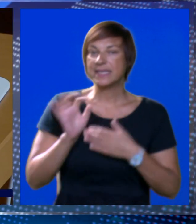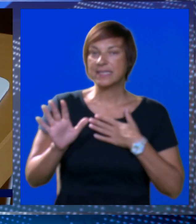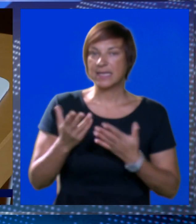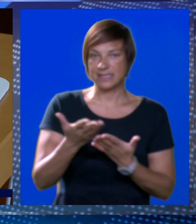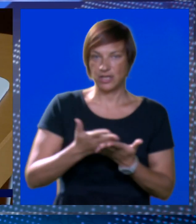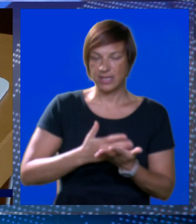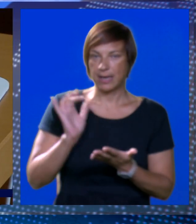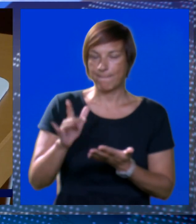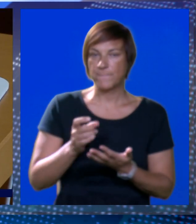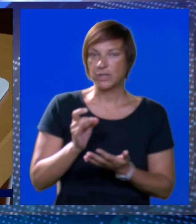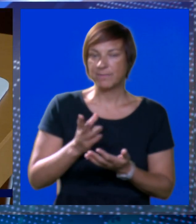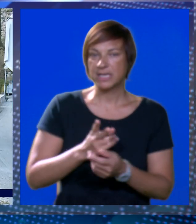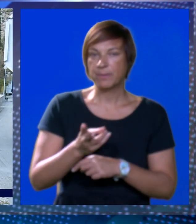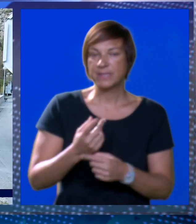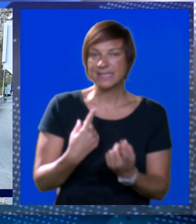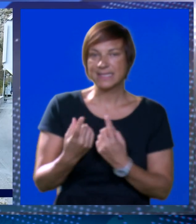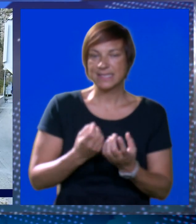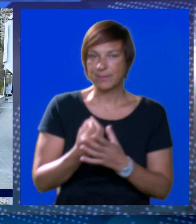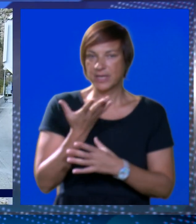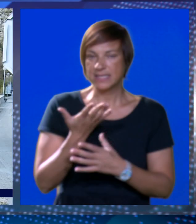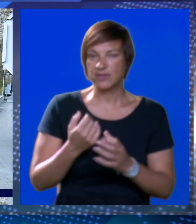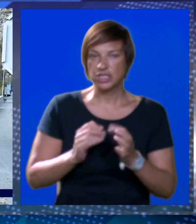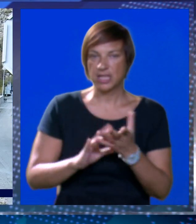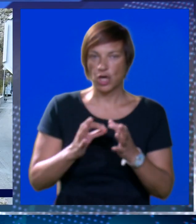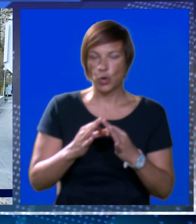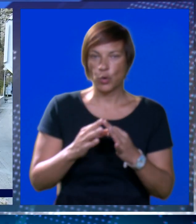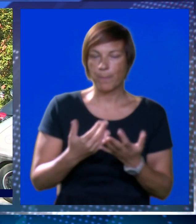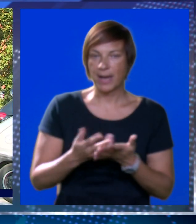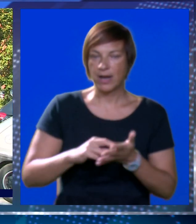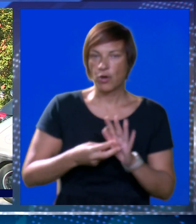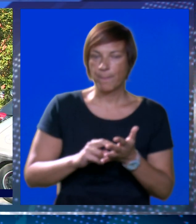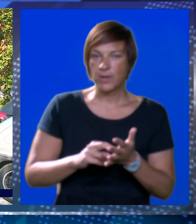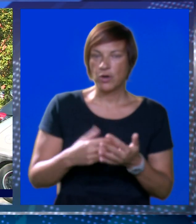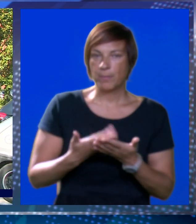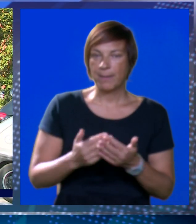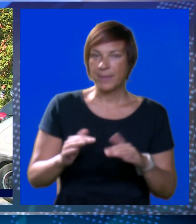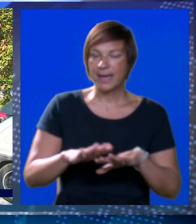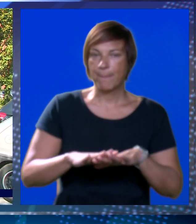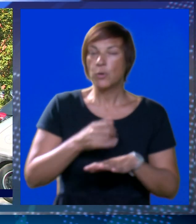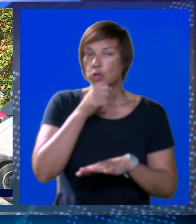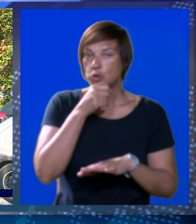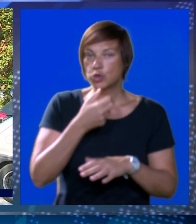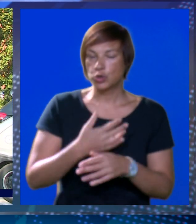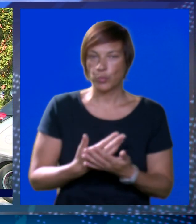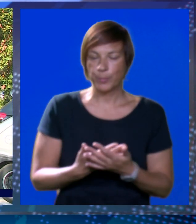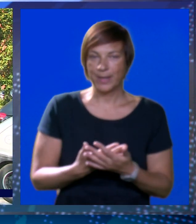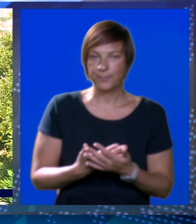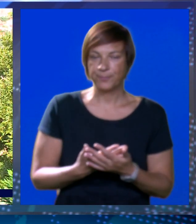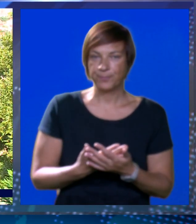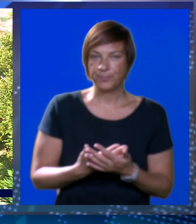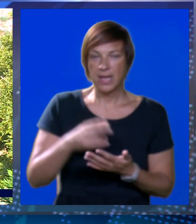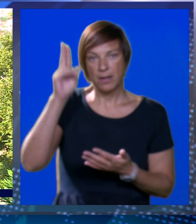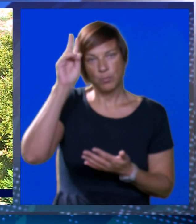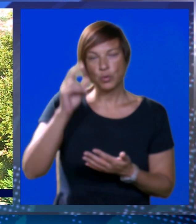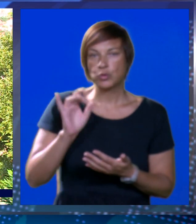izglasalo je deklaraciju protiv trase brze ceste preko izvorišta Omble, no problem je očito i na području župe. Ta